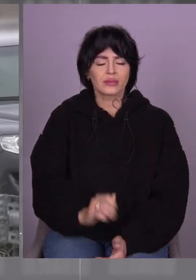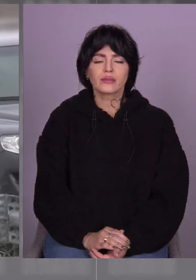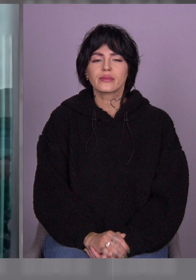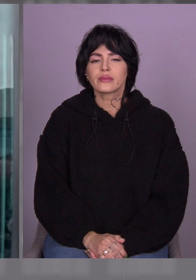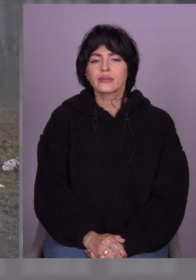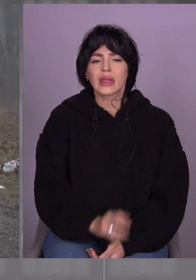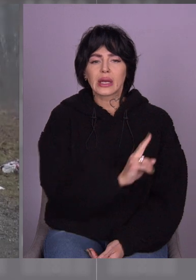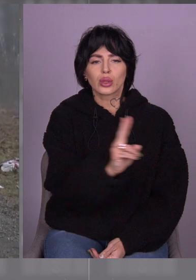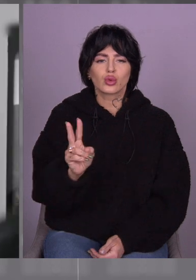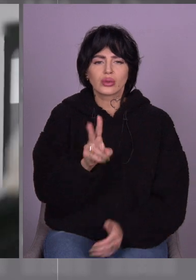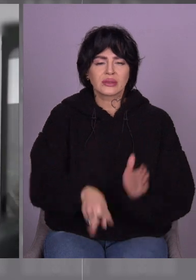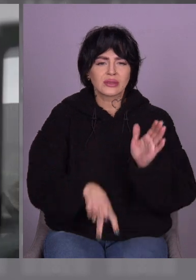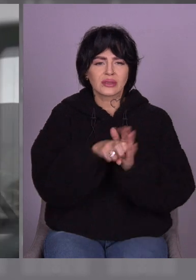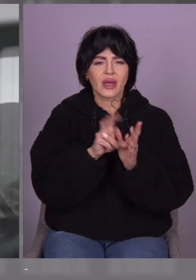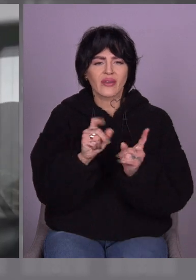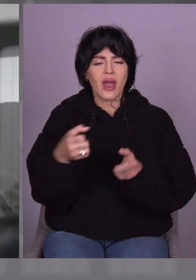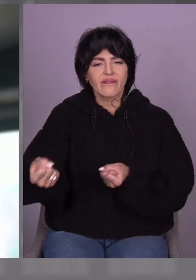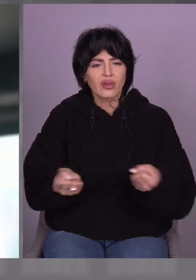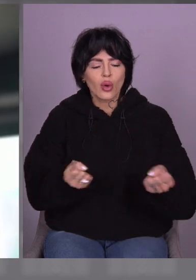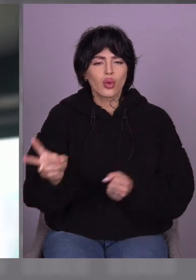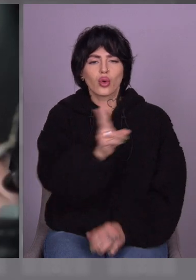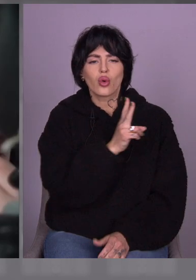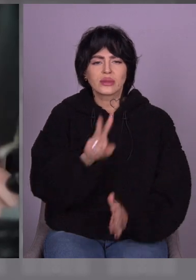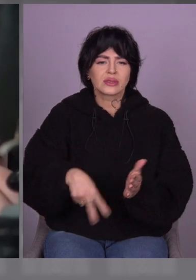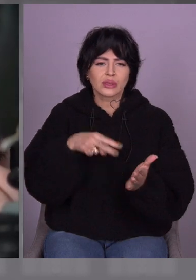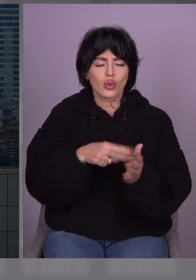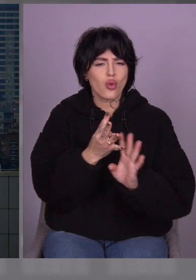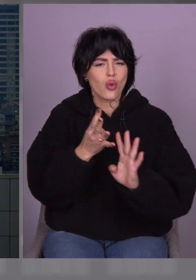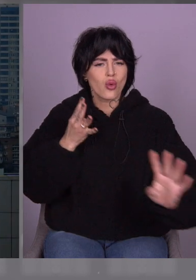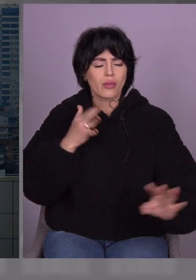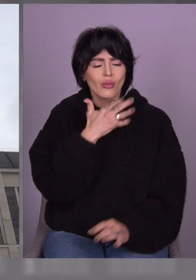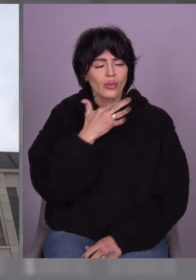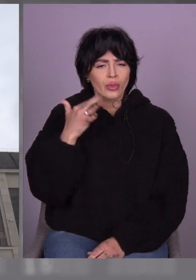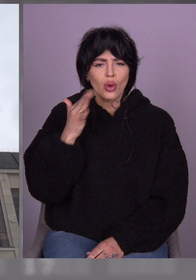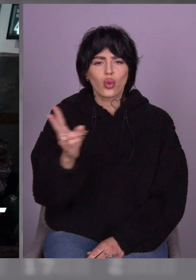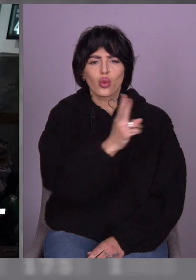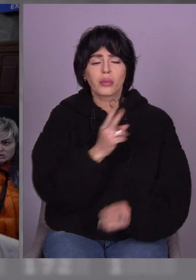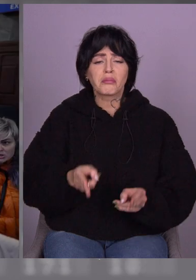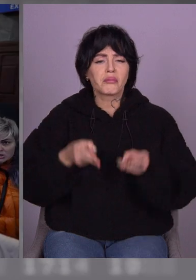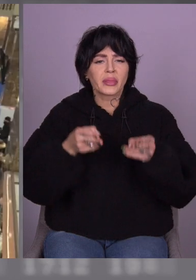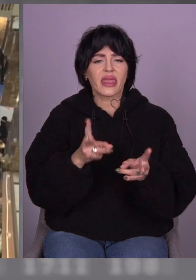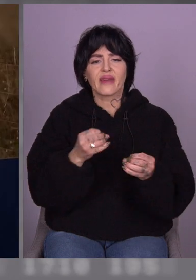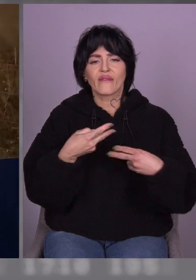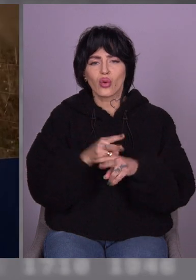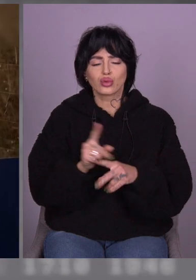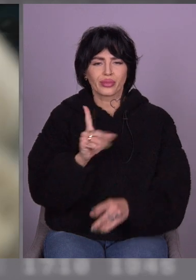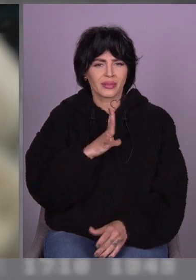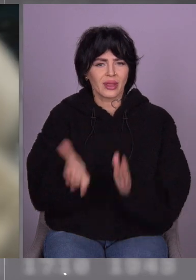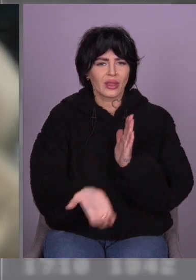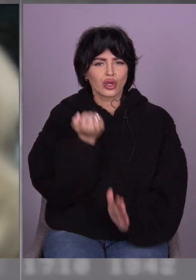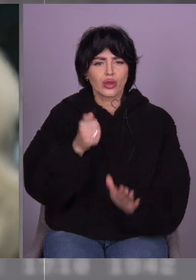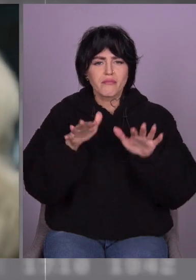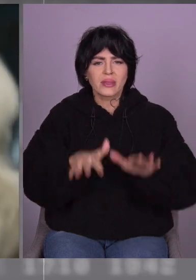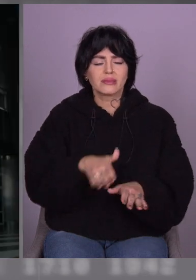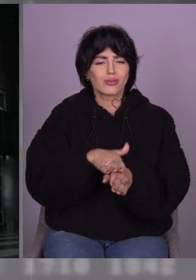Хтось сідав в авто та стояв у кілометрових заторах. Хтось приїздив на вокзал, аби знайти місце в заповнених